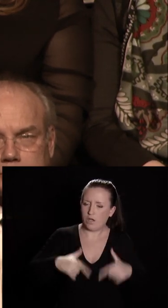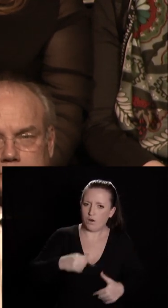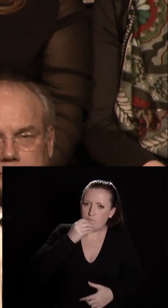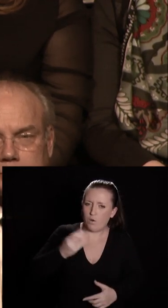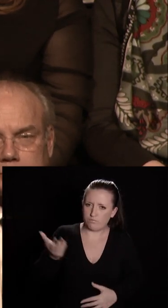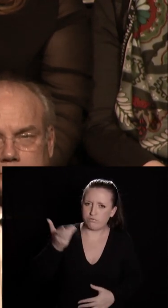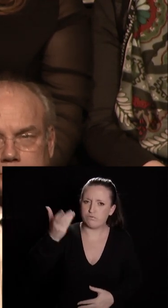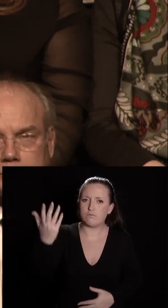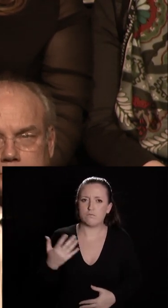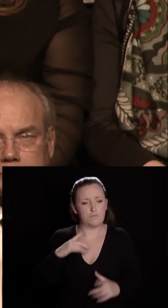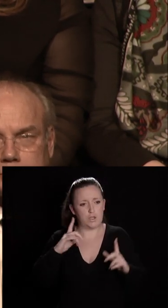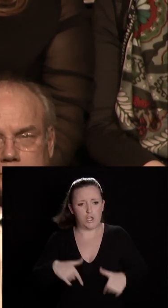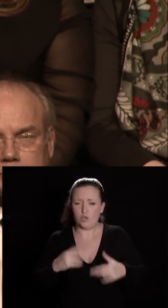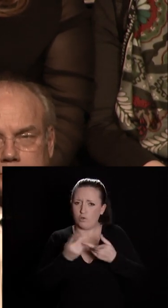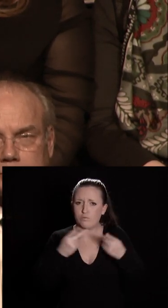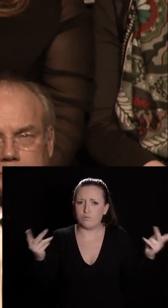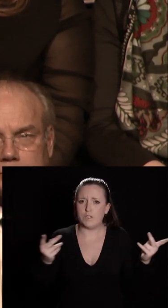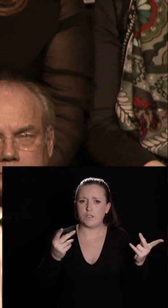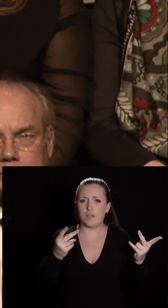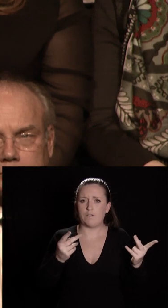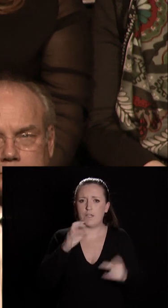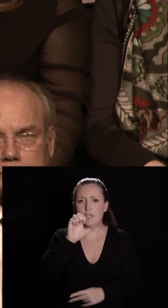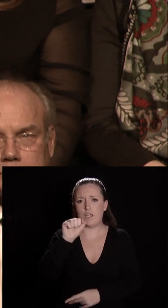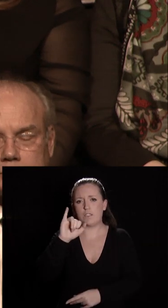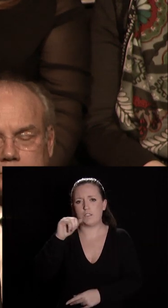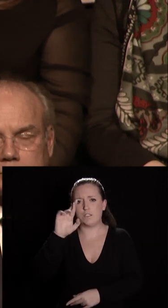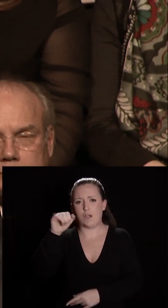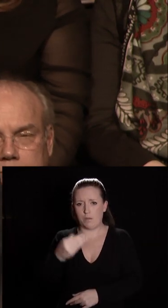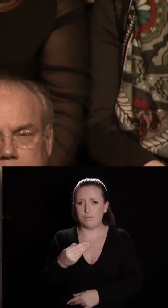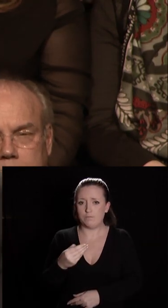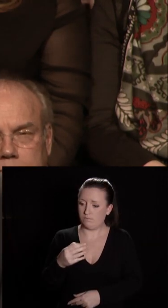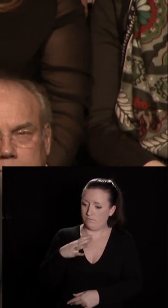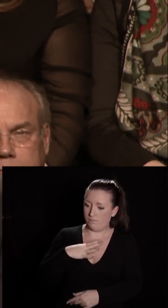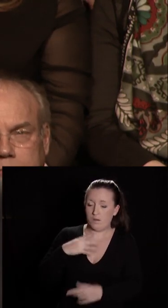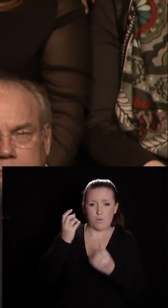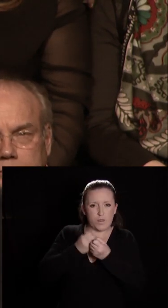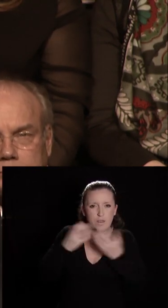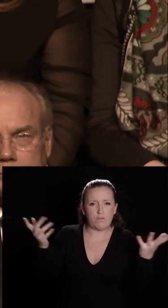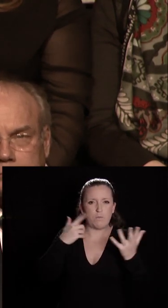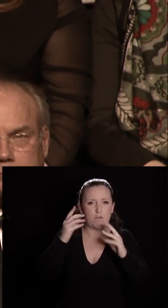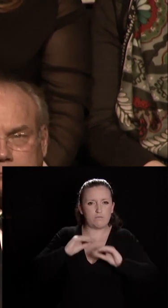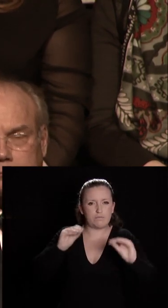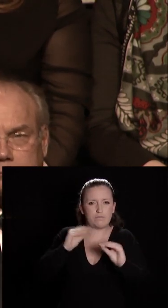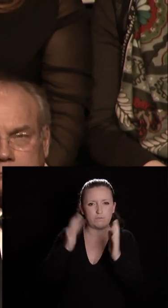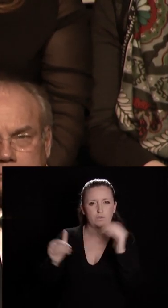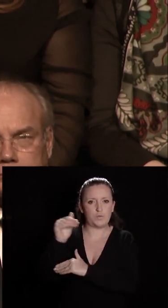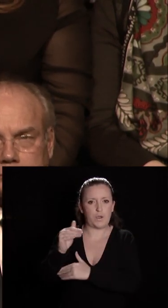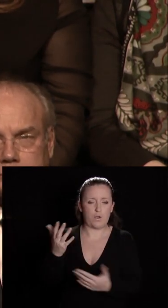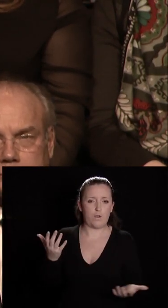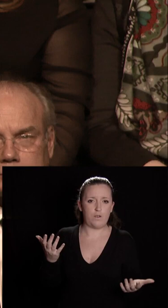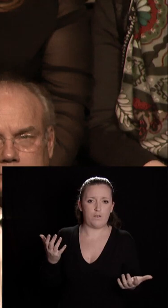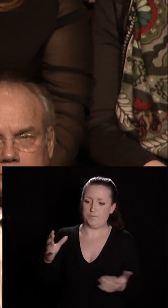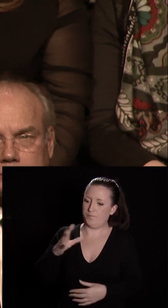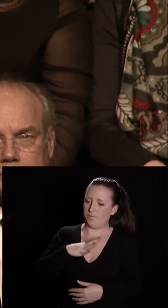et notamment une excellente école publique avec les IREN. Pour des projets de développement de l'enseignement supérieur, Dijon a le soutien fort